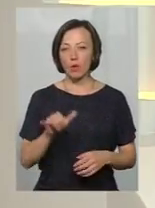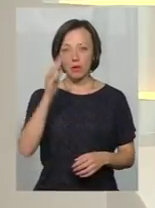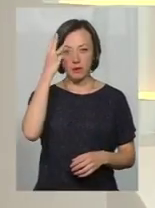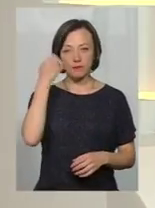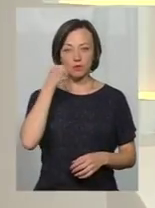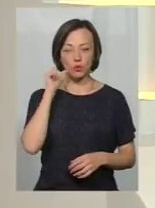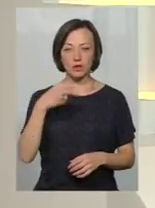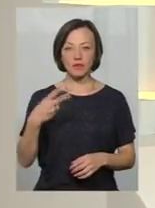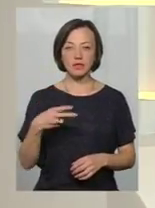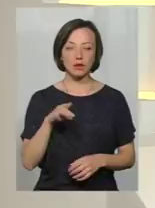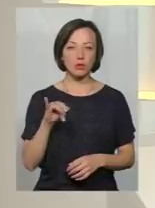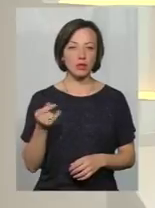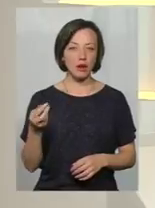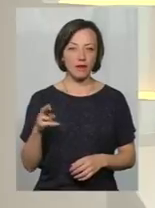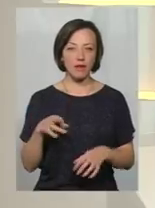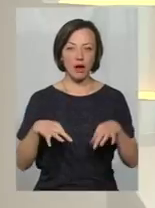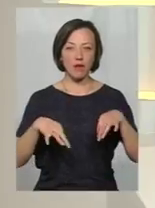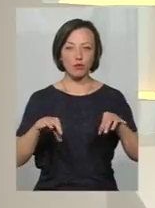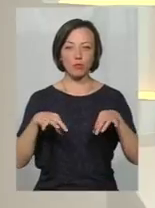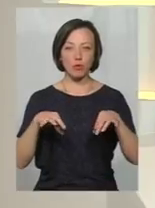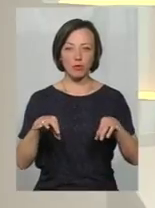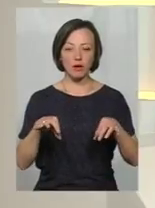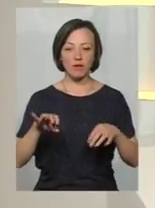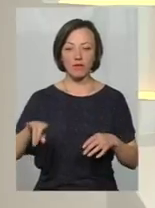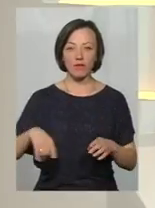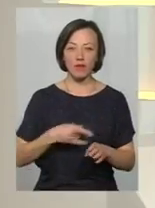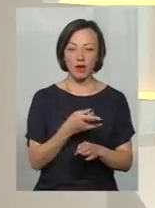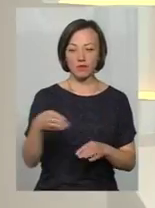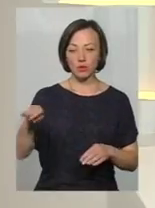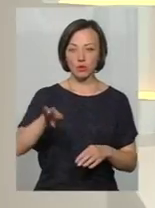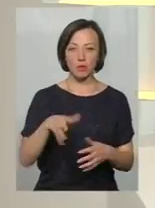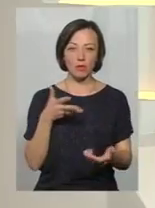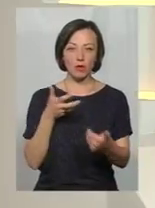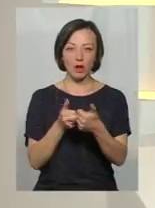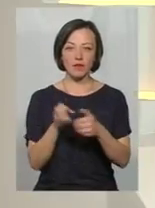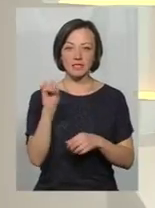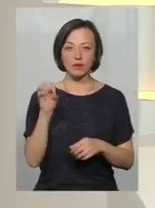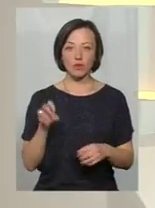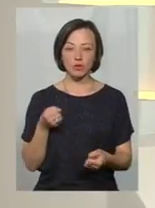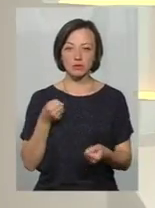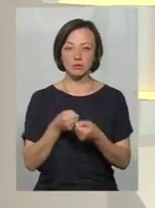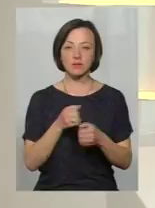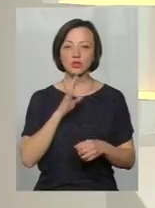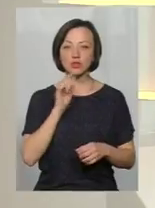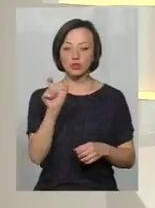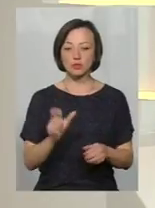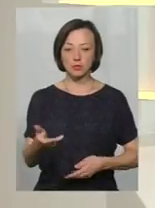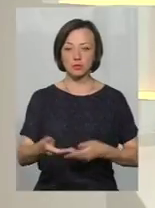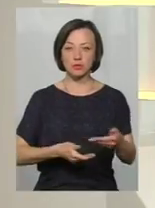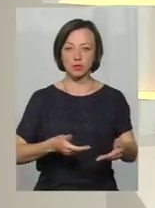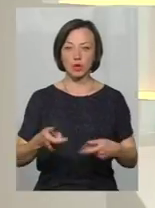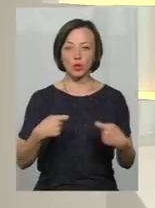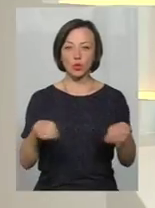вчора, 20 травня, автомобіль виїхав на тротуар, протаранив світлофор і збив жінку, яка на пішохідній частині